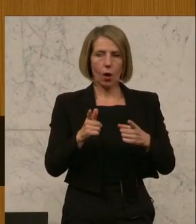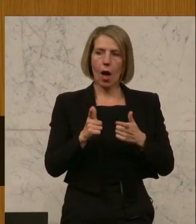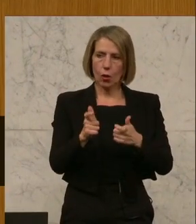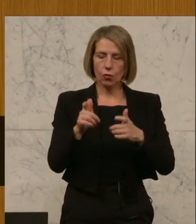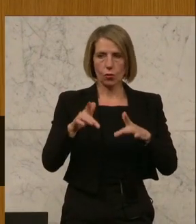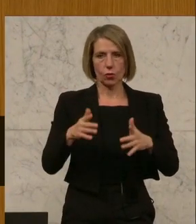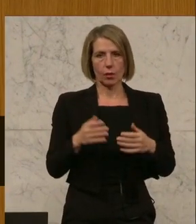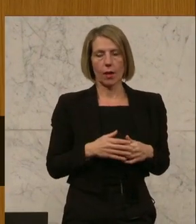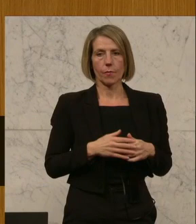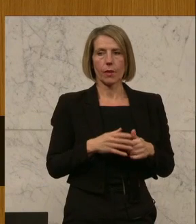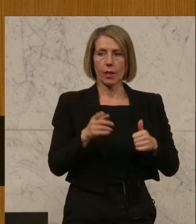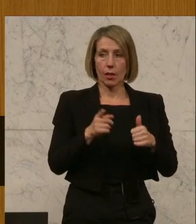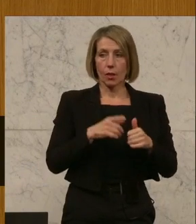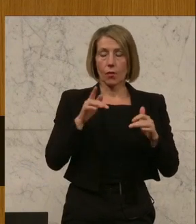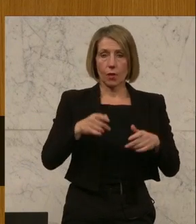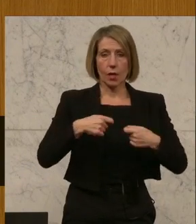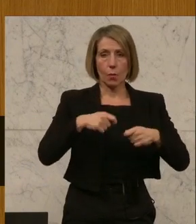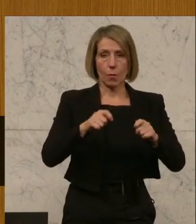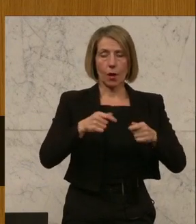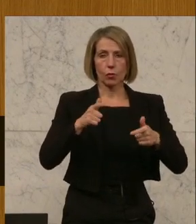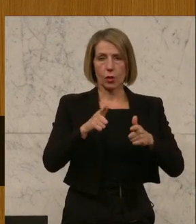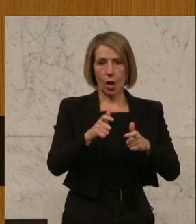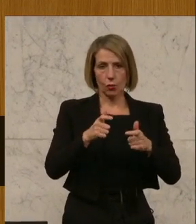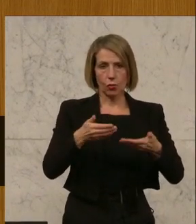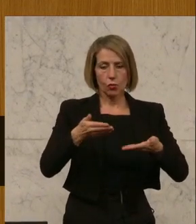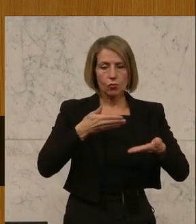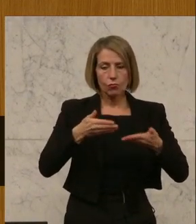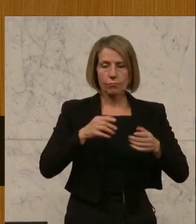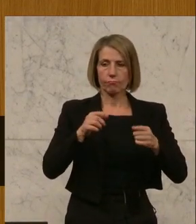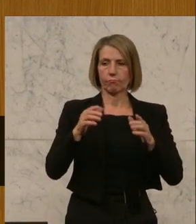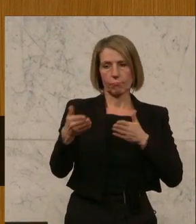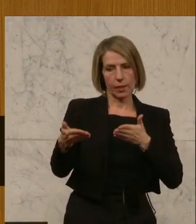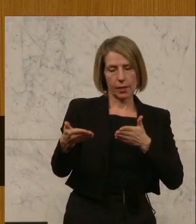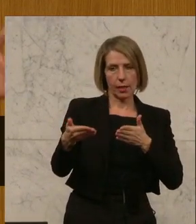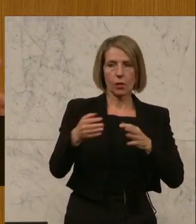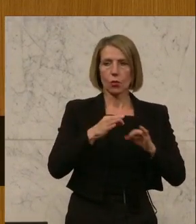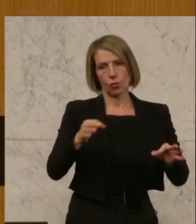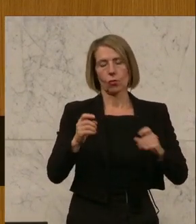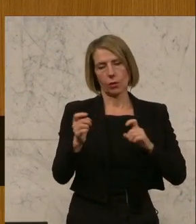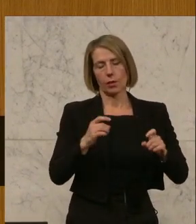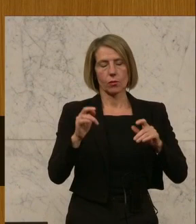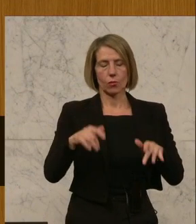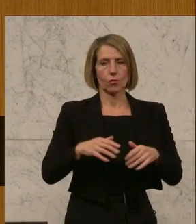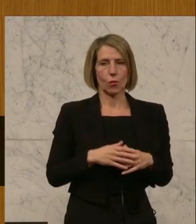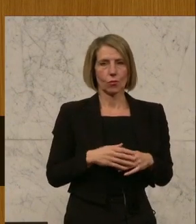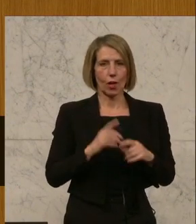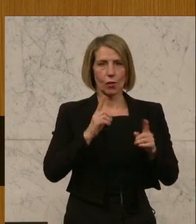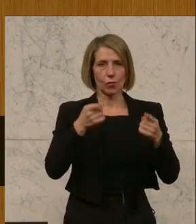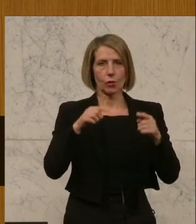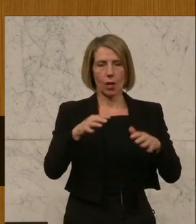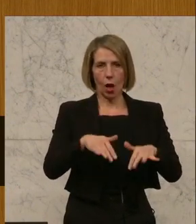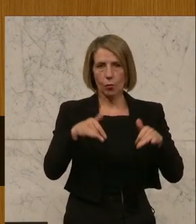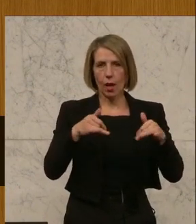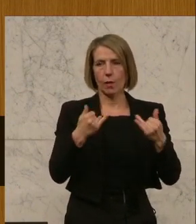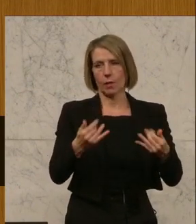Das wenige Male, wenn der Bautenausschuss tagt, haben wir mit Ihnen eine gute Diskussion. Und ich glaube, das sollte man auch hier im Parlament so